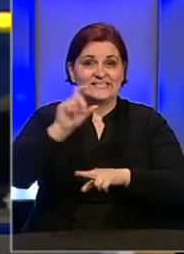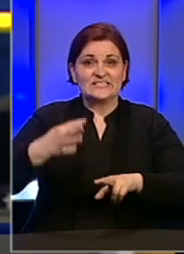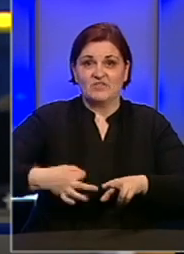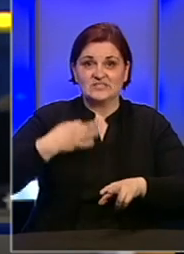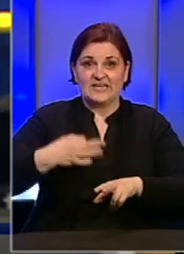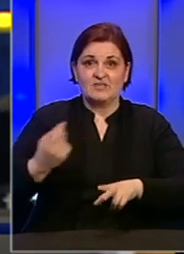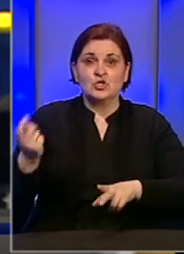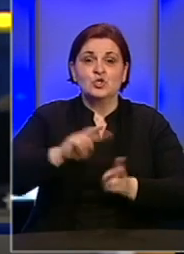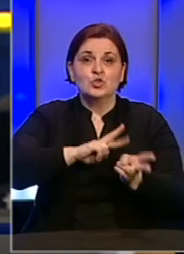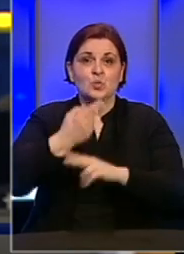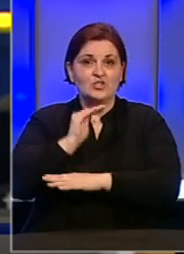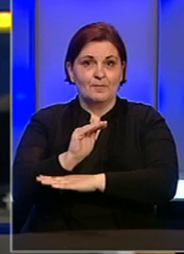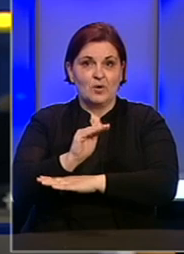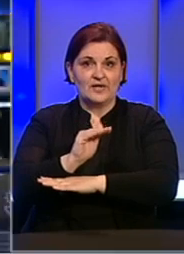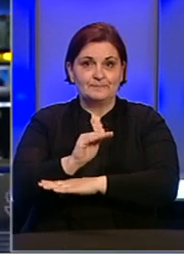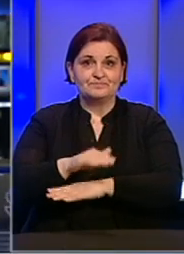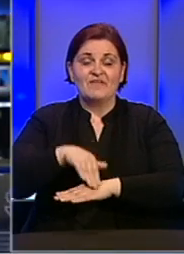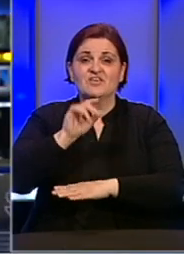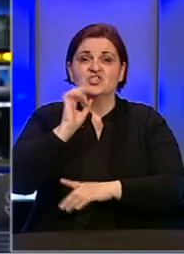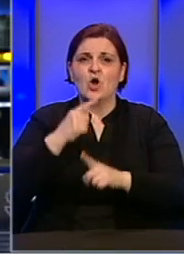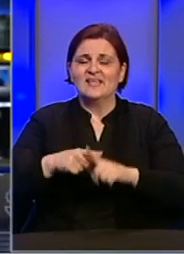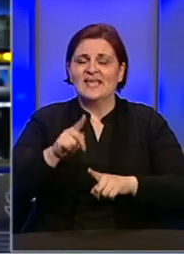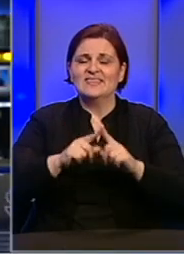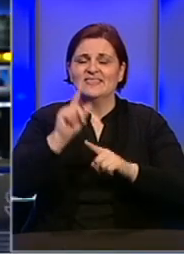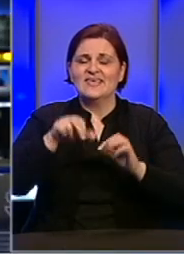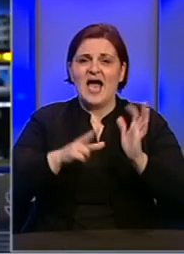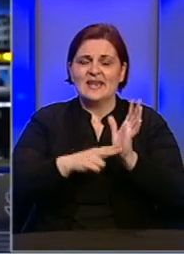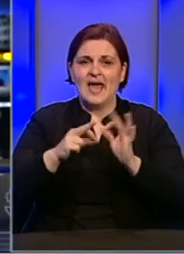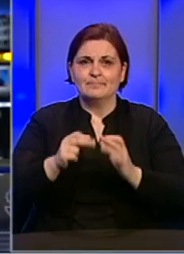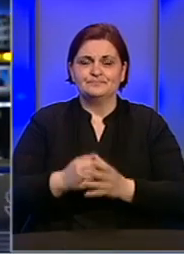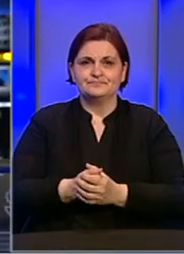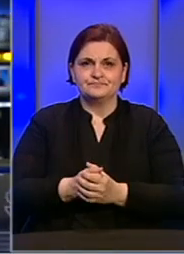zdravstva stižu drugačije poruke. Više detalja ima Tijana Kecman.